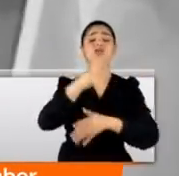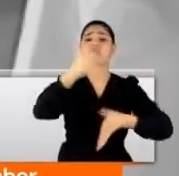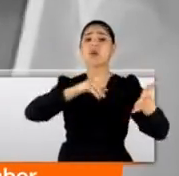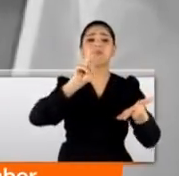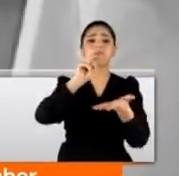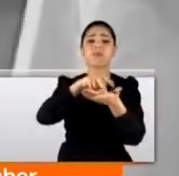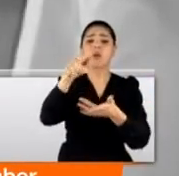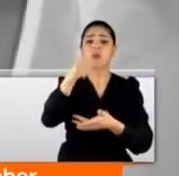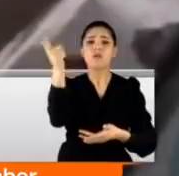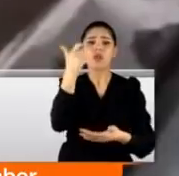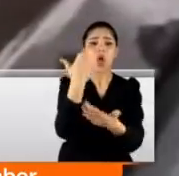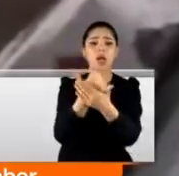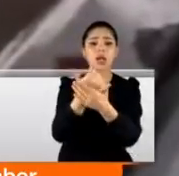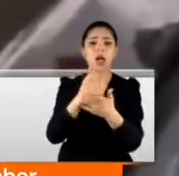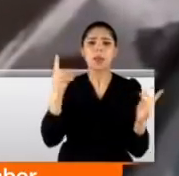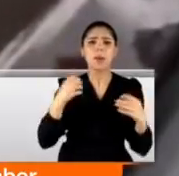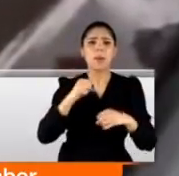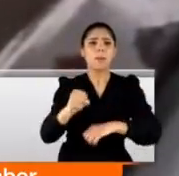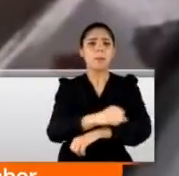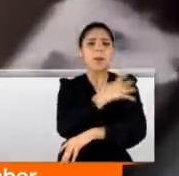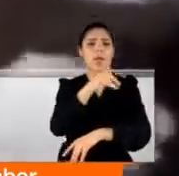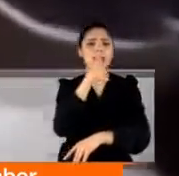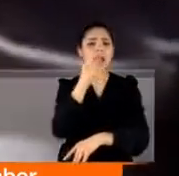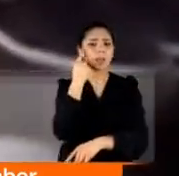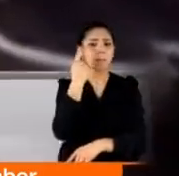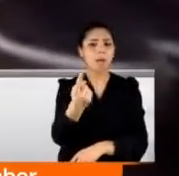görüntüsü ve kaydedilen ürpertici sesi.